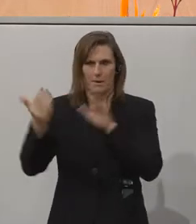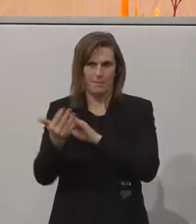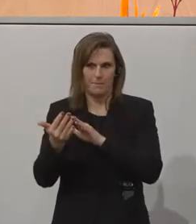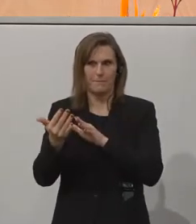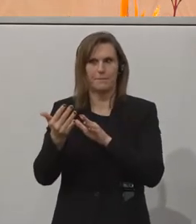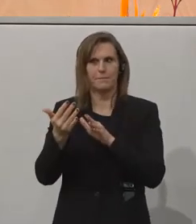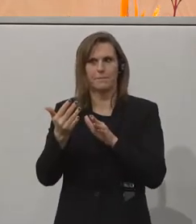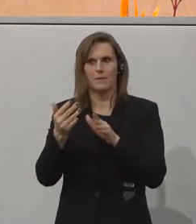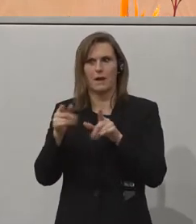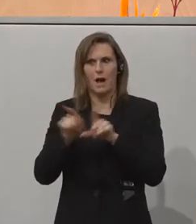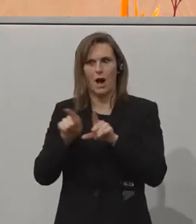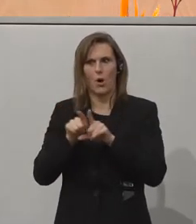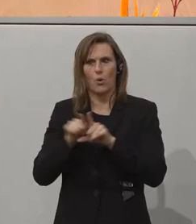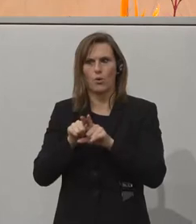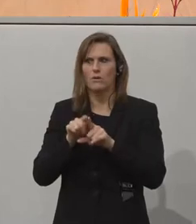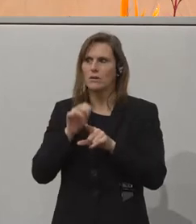weiter zu einem